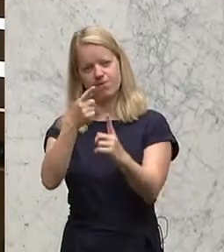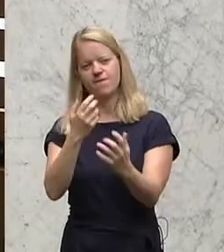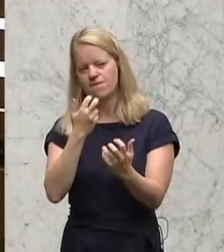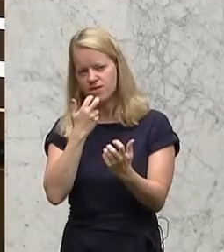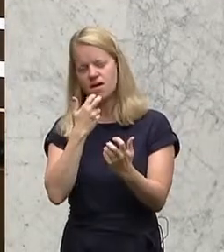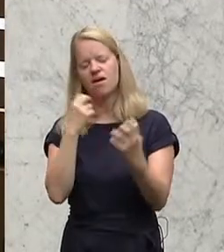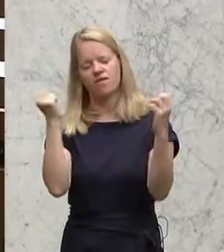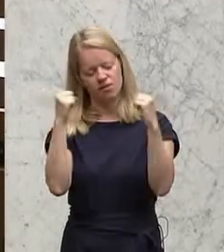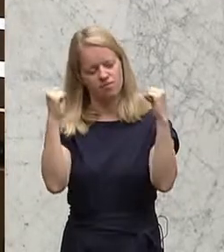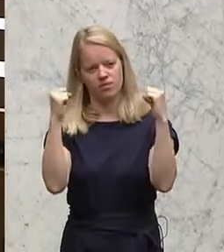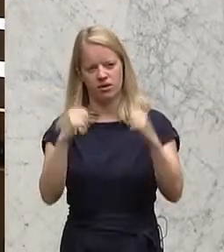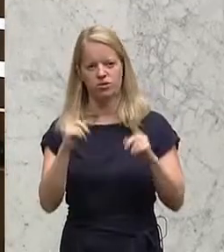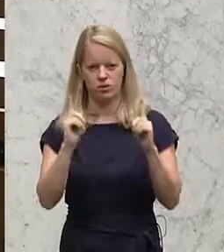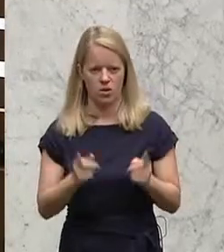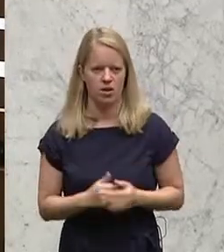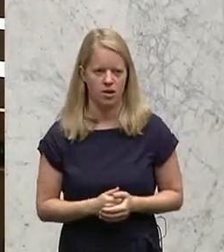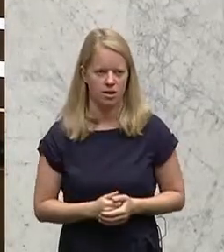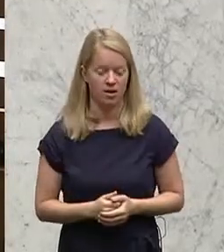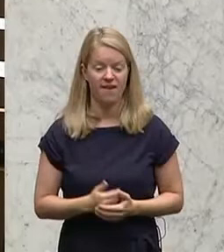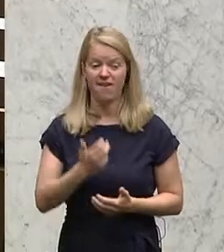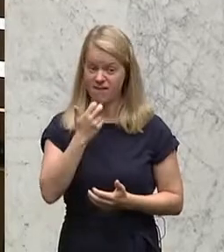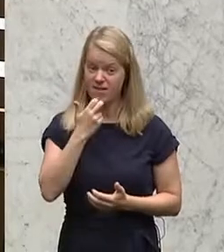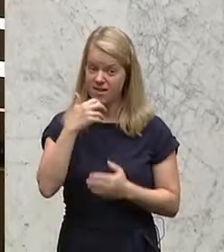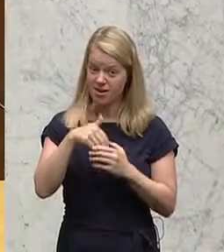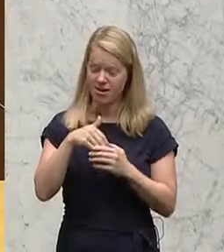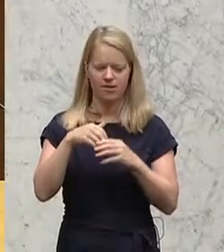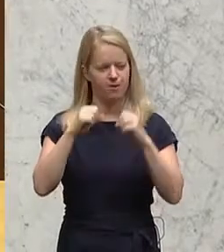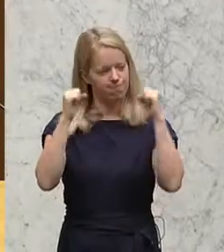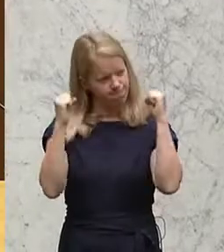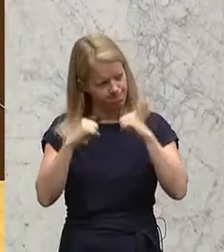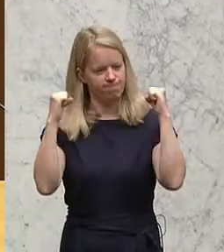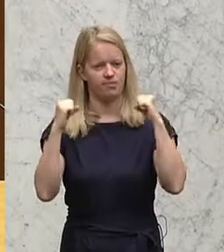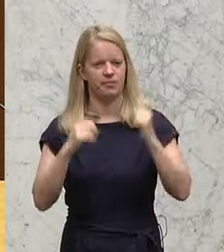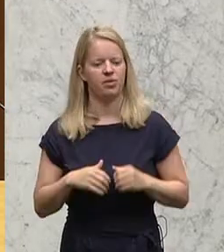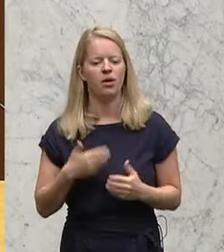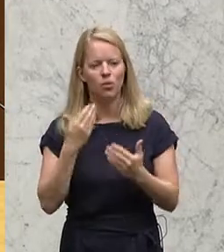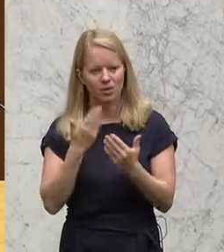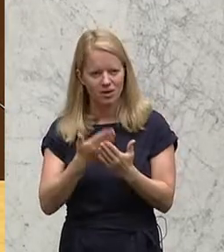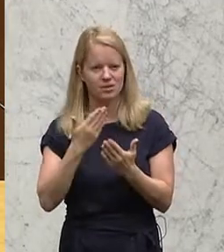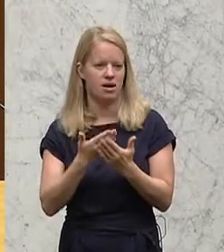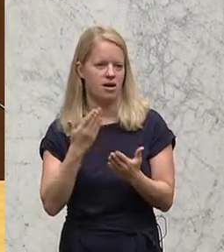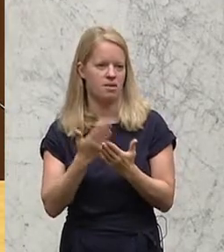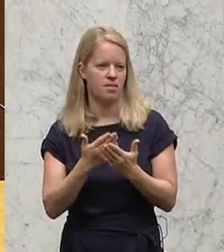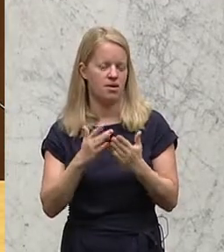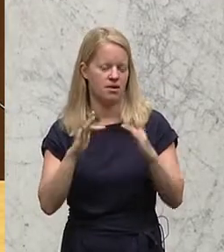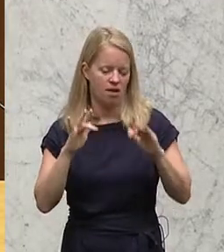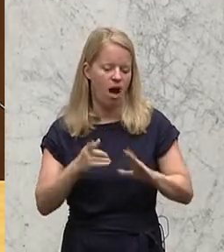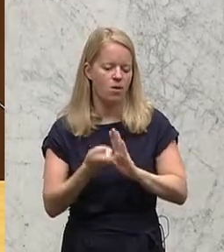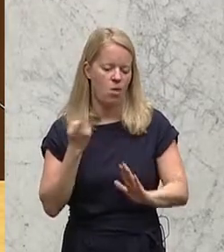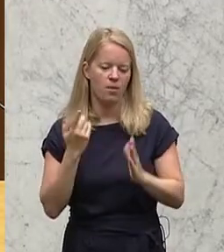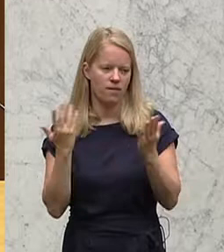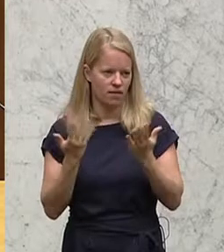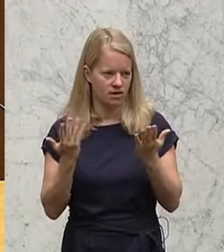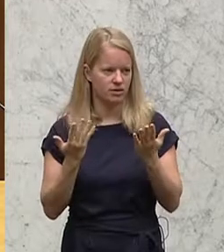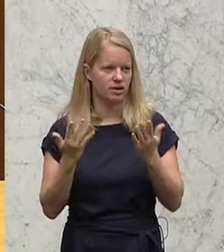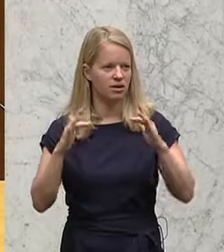glaube, es war auch dieser Wille zur Einigung, der letztlich dazu geführt hat, dass aus einem sehr schwammigen,